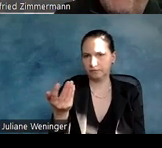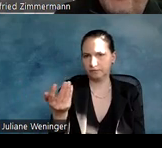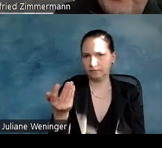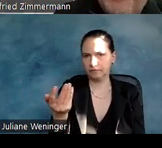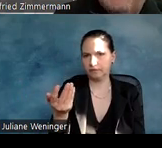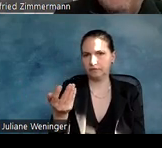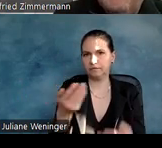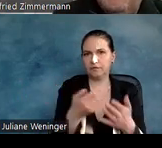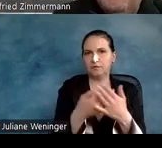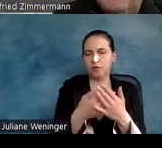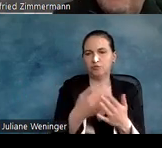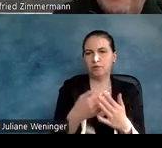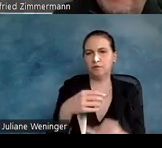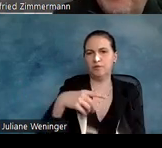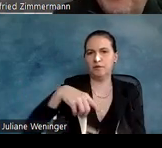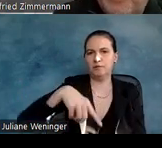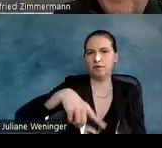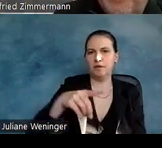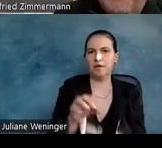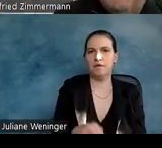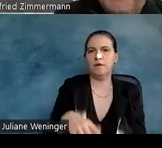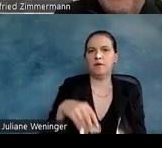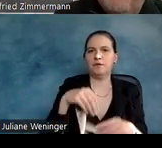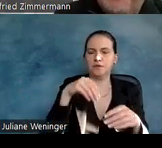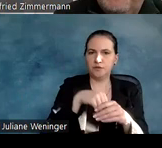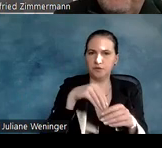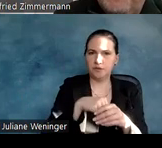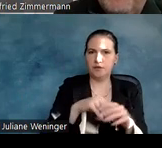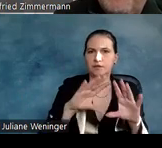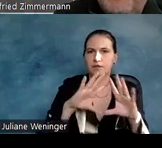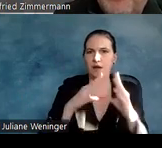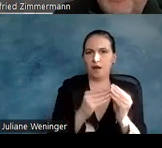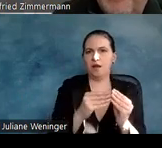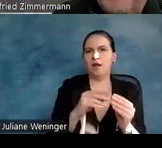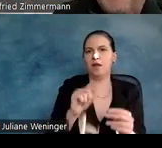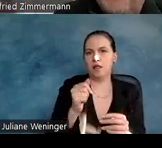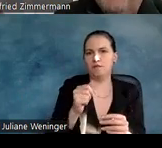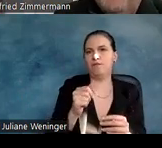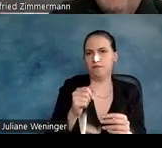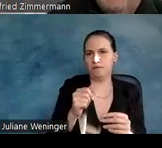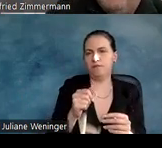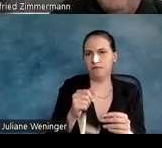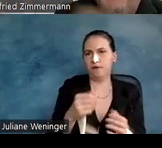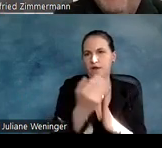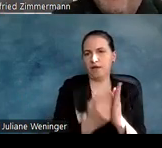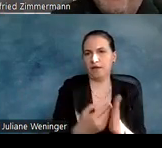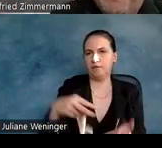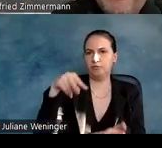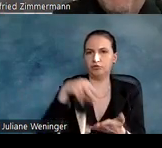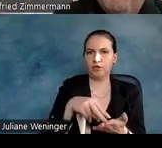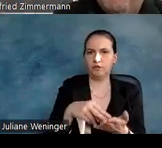PDF-Syntax, ist alle elf Regeln bestanden, bei den Schriften, also